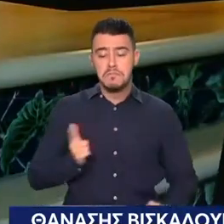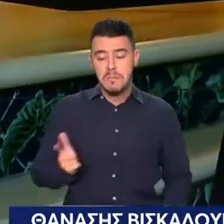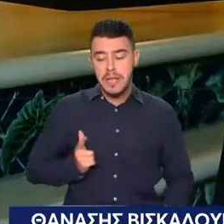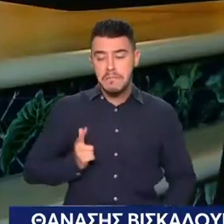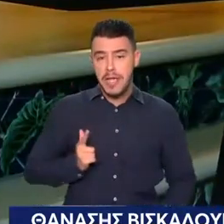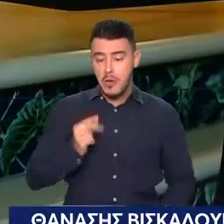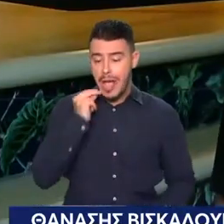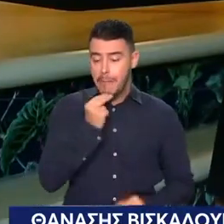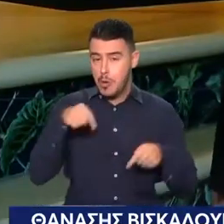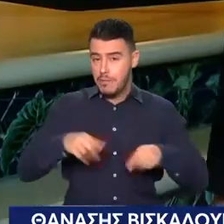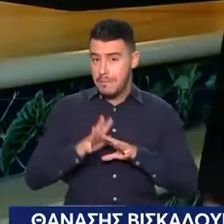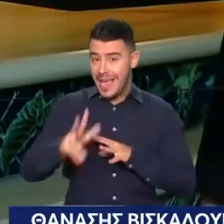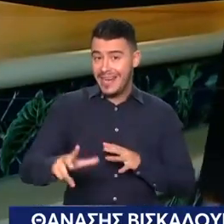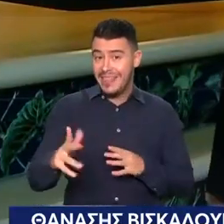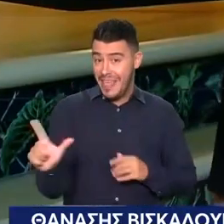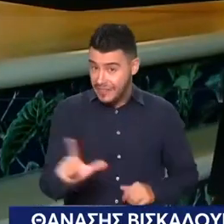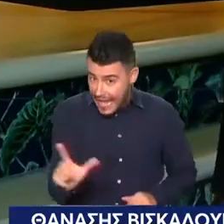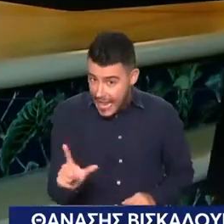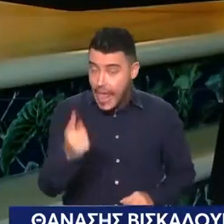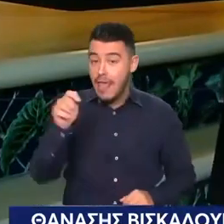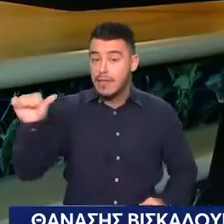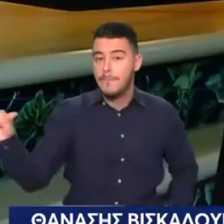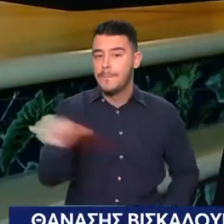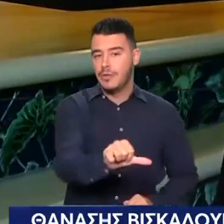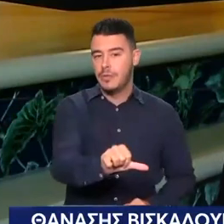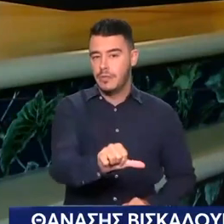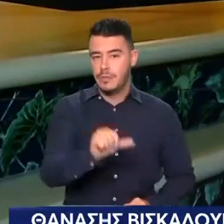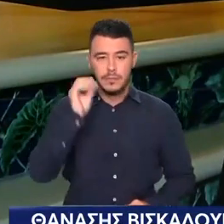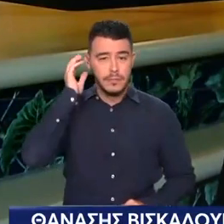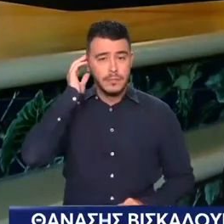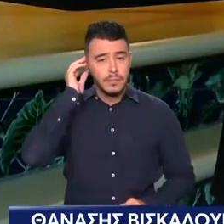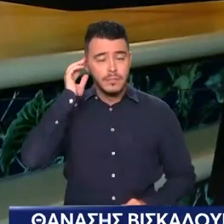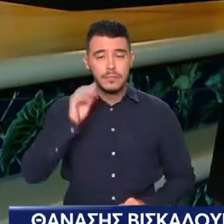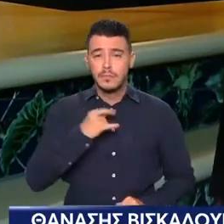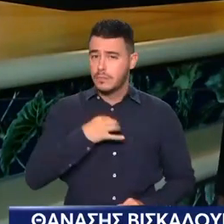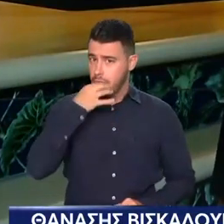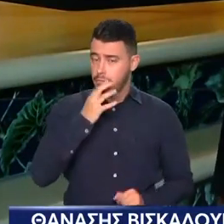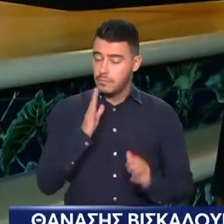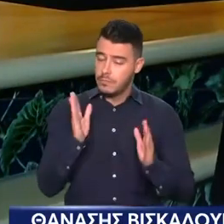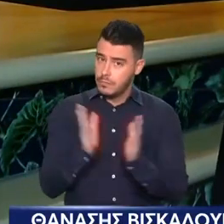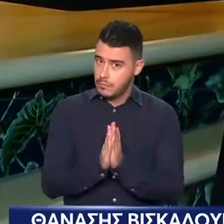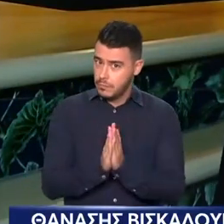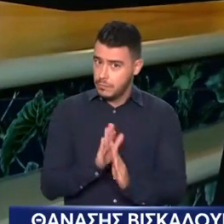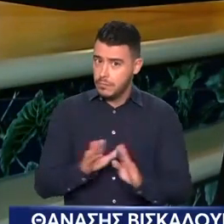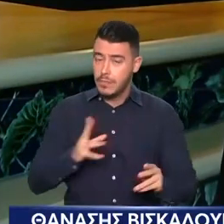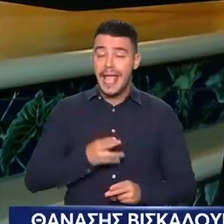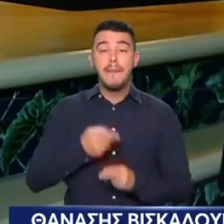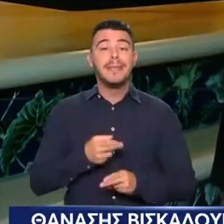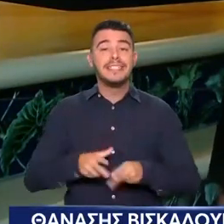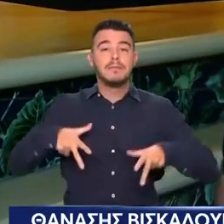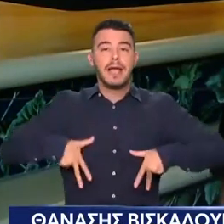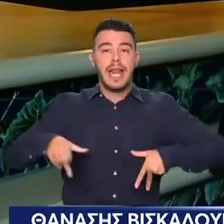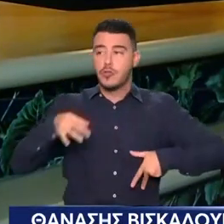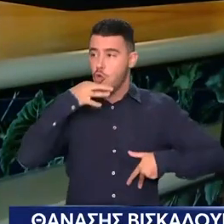μέχρι Δευτέρα τα λεφτά να έχουν μπει Του λέω σε παρακαλώ Κώστα Πάρε με τηλέφωνο για να δούμε τι γίνεται Γιατί η κυβέρνηση είπε επισήμως Ότι αυτά τα λεφτά είναι